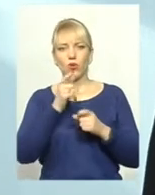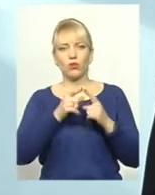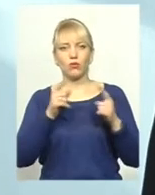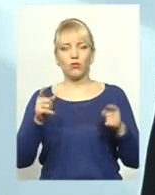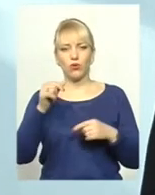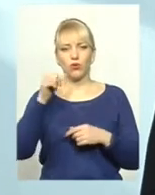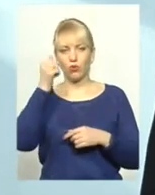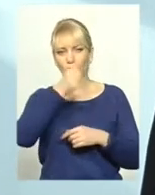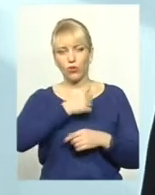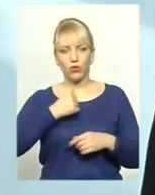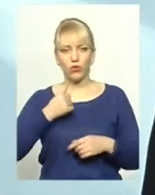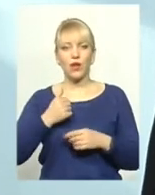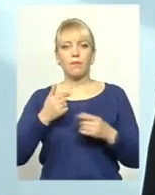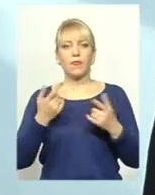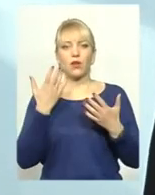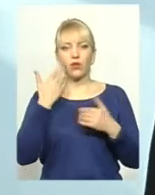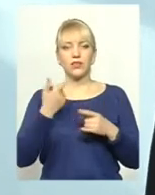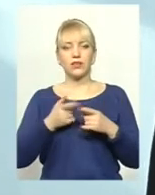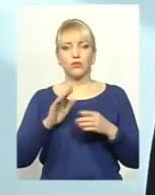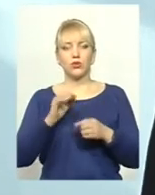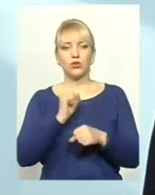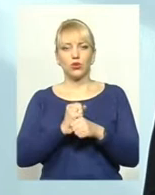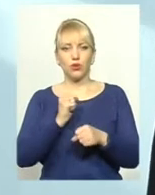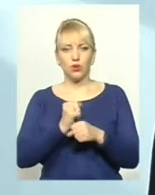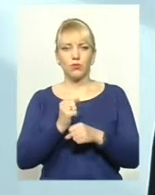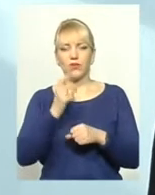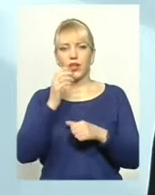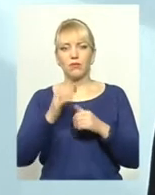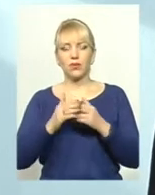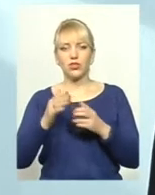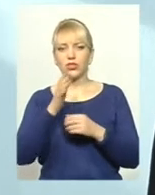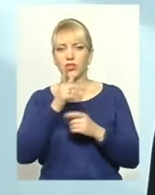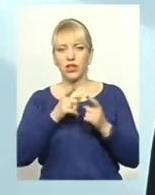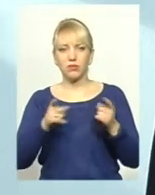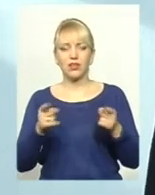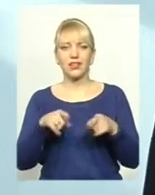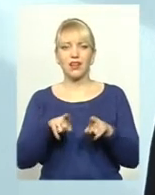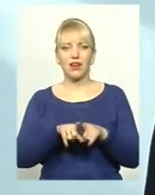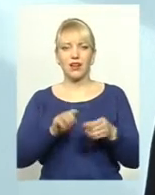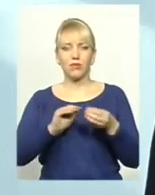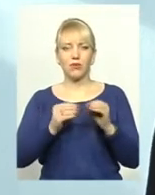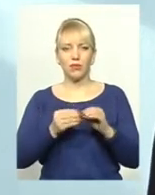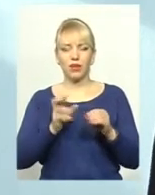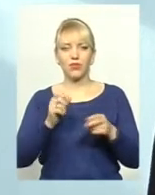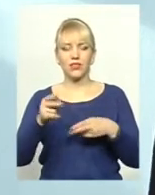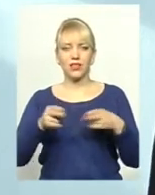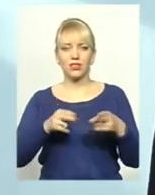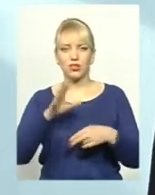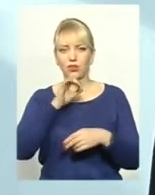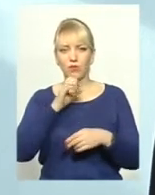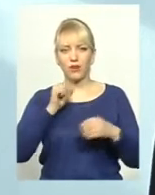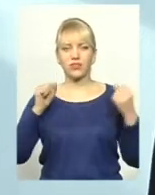І коли ми це зробимо, десь Бог, можливо, в найбільш короткі терміни, я думаю, що така проблема зі стерилізацією собак зимою